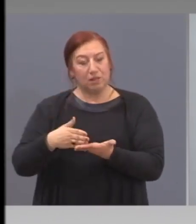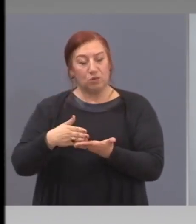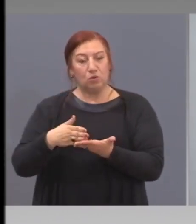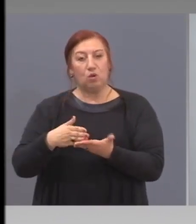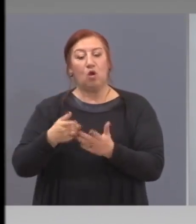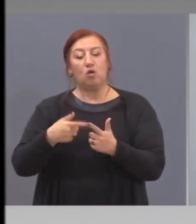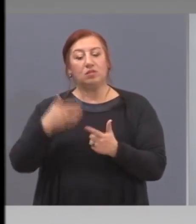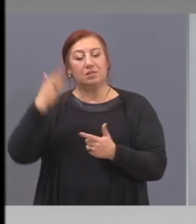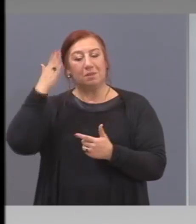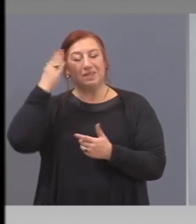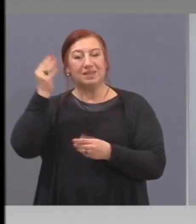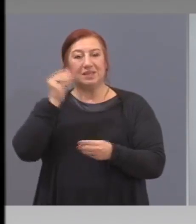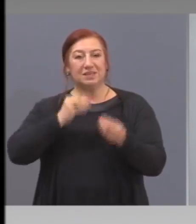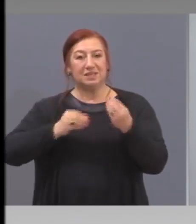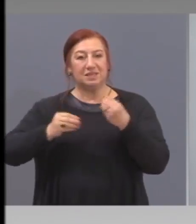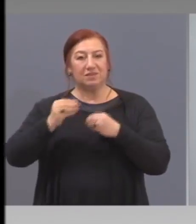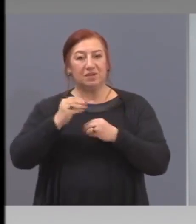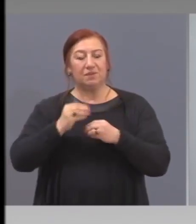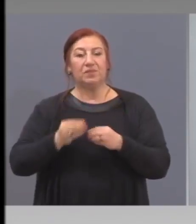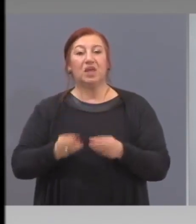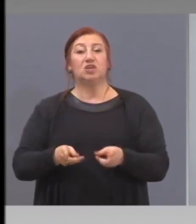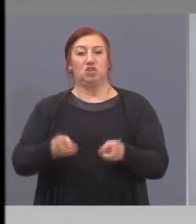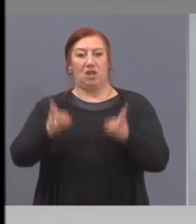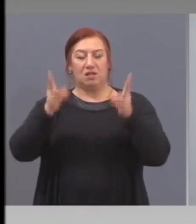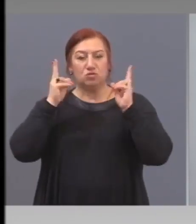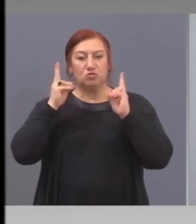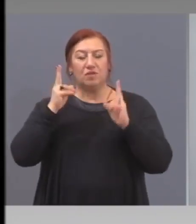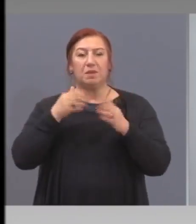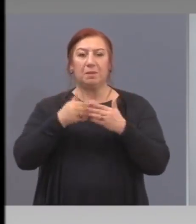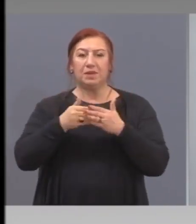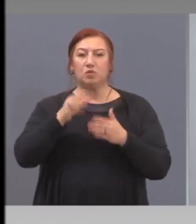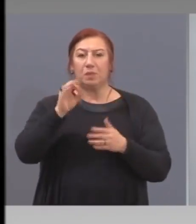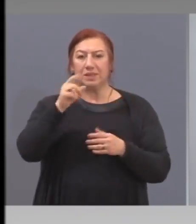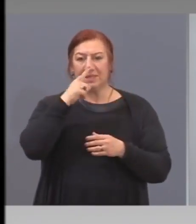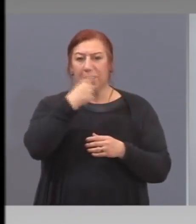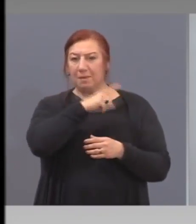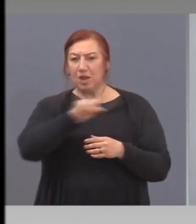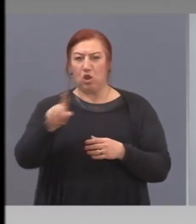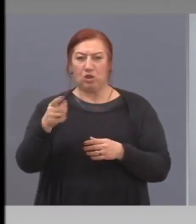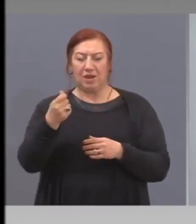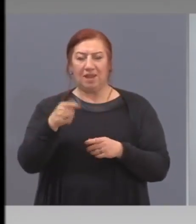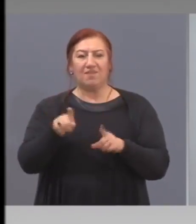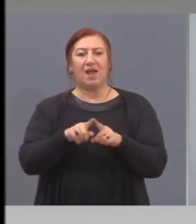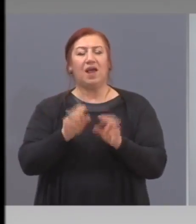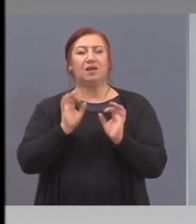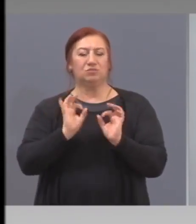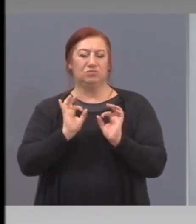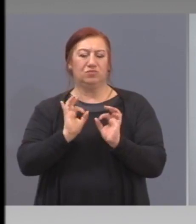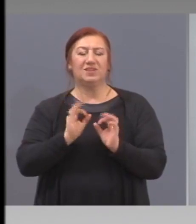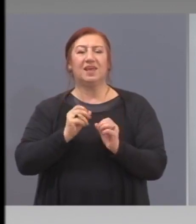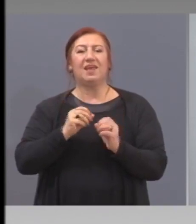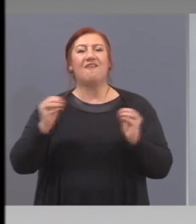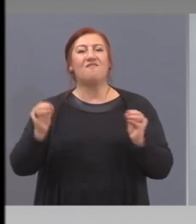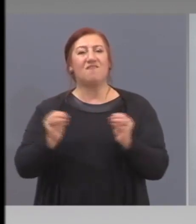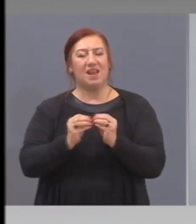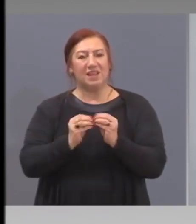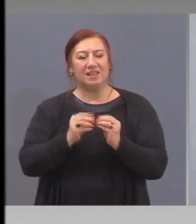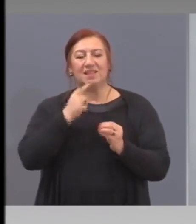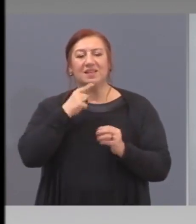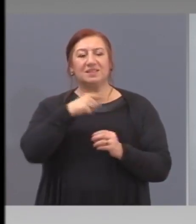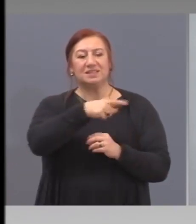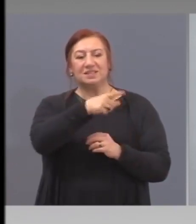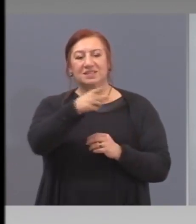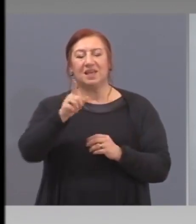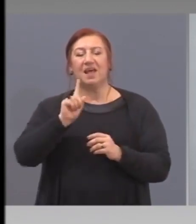ще гласуваме близо 50 милиона лева, както правиме всеки Великден и всяка колена за най